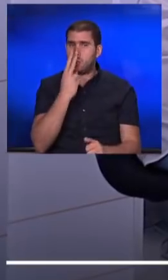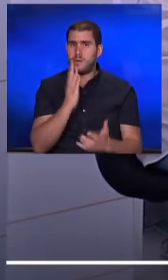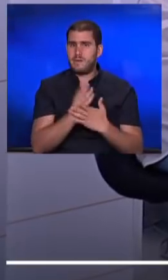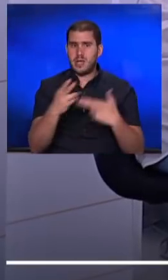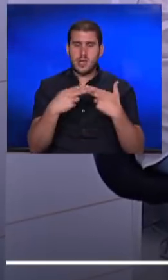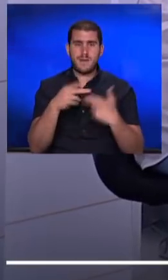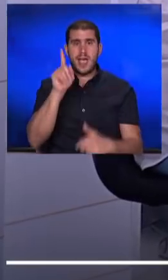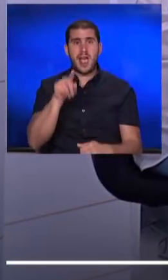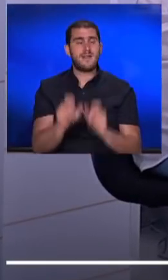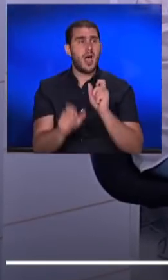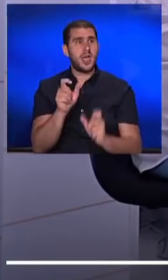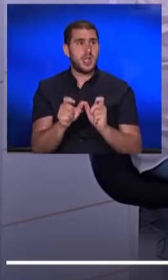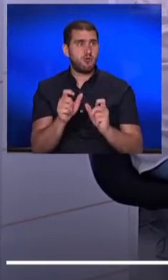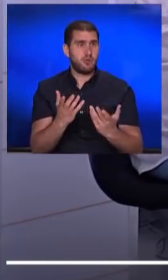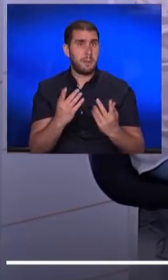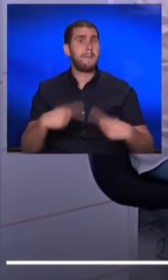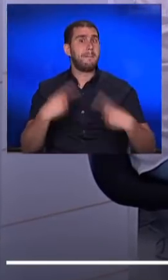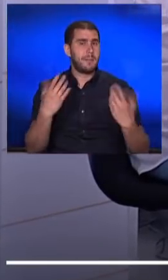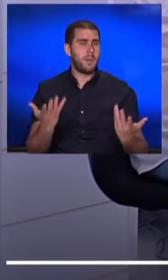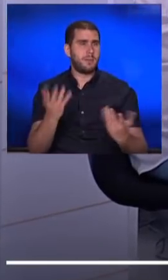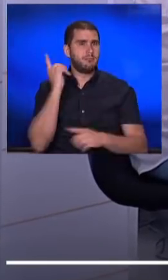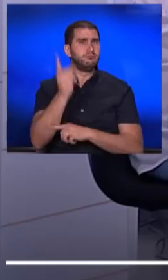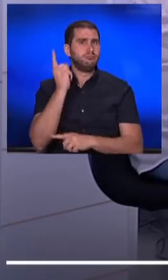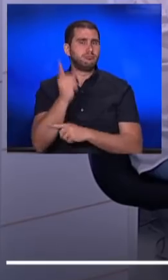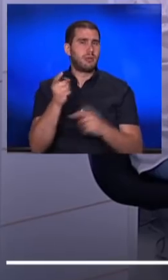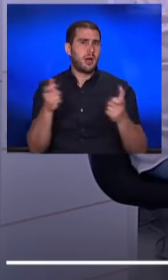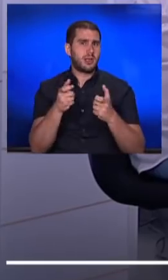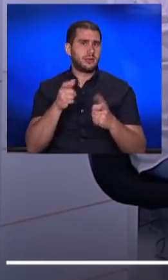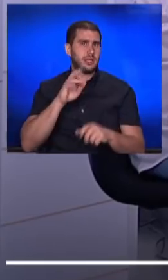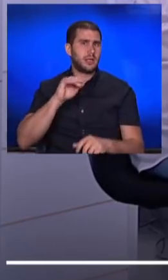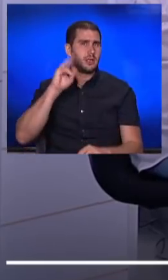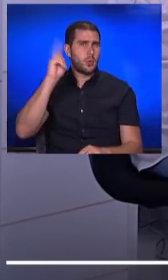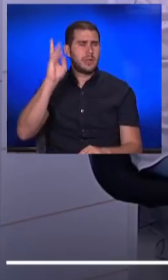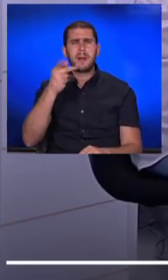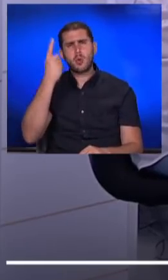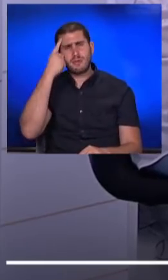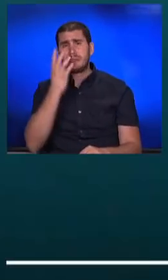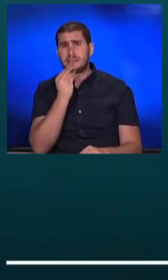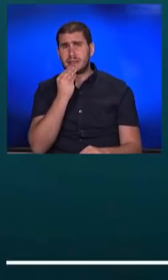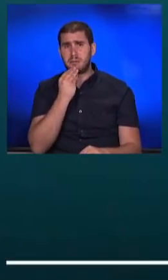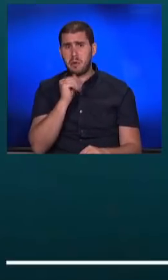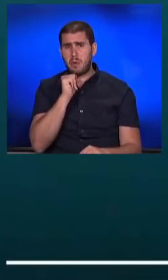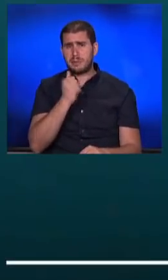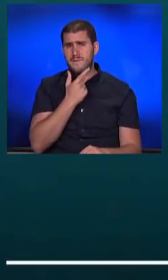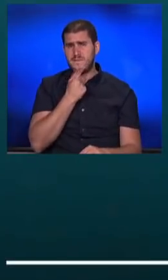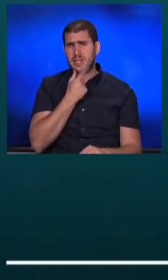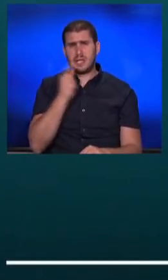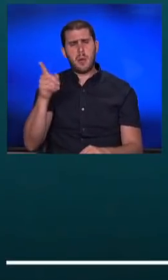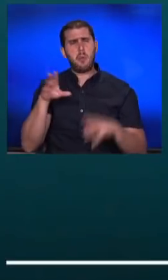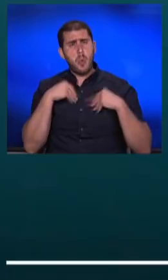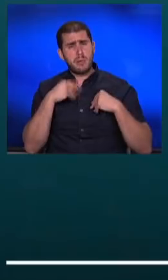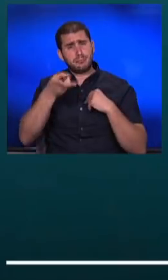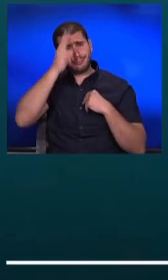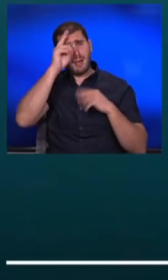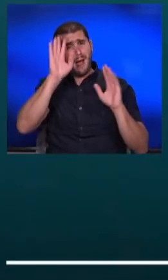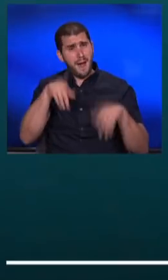לאלף איש ביום כמו היום הזמינו כרטיסים לחול. אז מה בעצם אתה אומר לי? הישראלים לא רוצים להיות פריירים והם מוכנים גם להסתכן